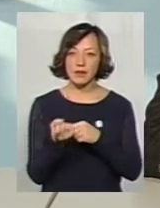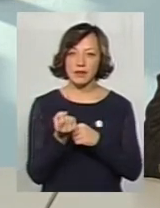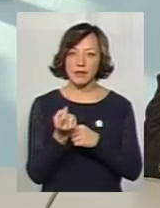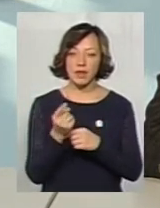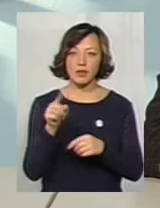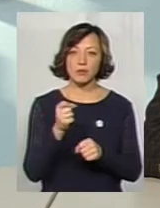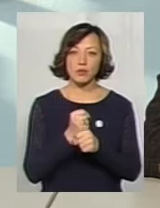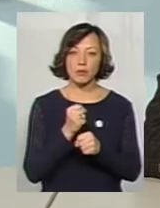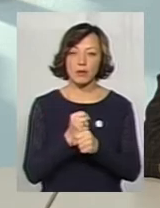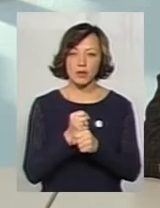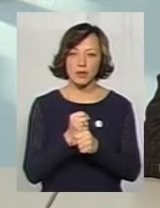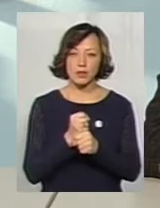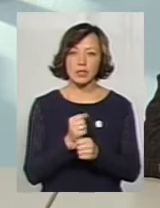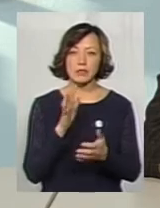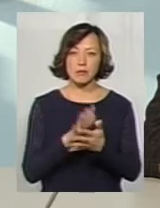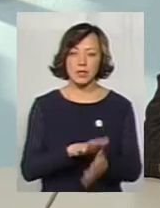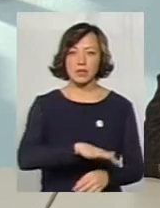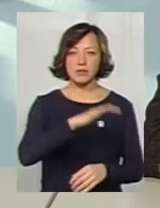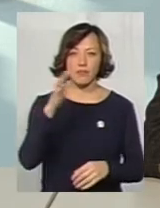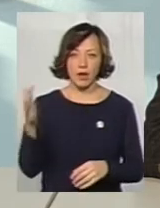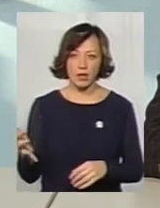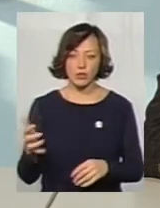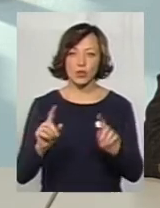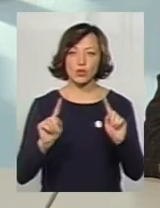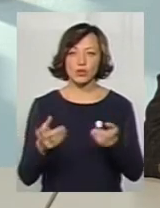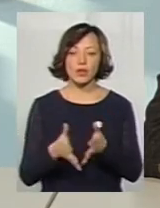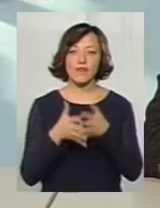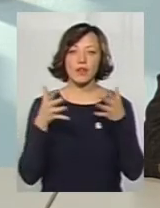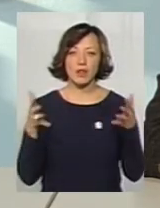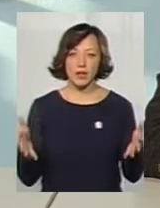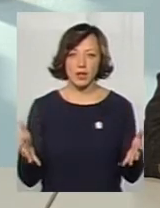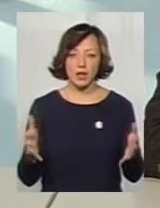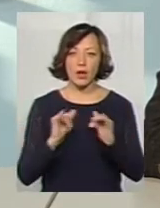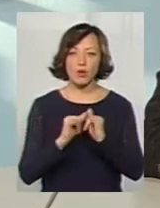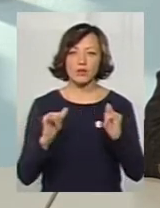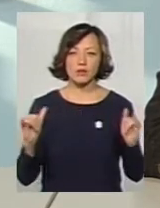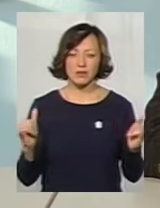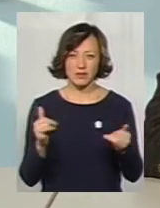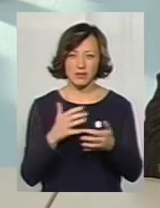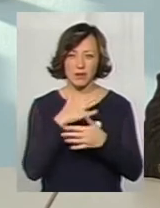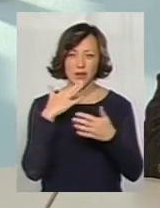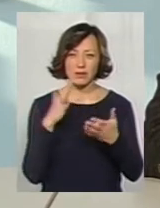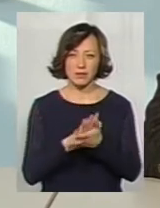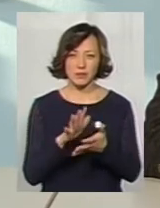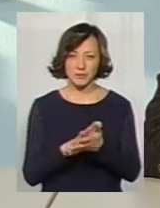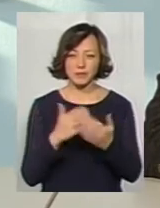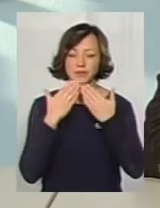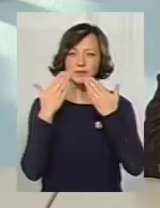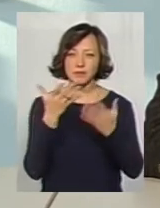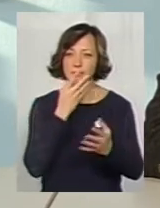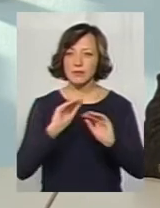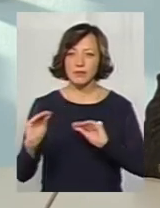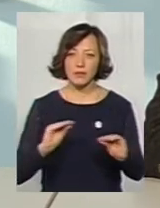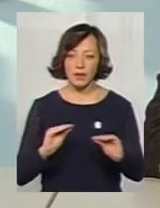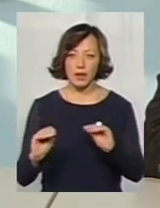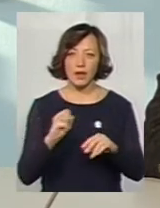зробили стратне сміттєзвалище. Дуже велике, розвалове стяглої нефіці. Ми зверталися в Лавоусі,